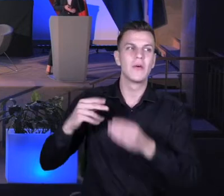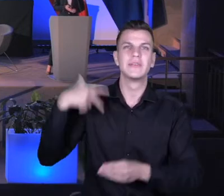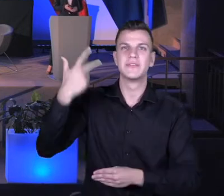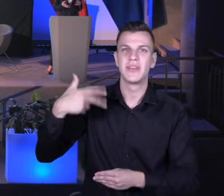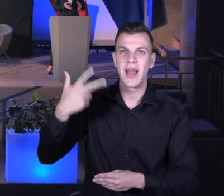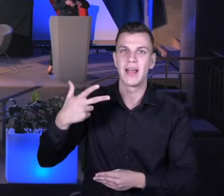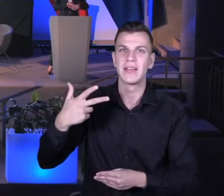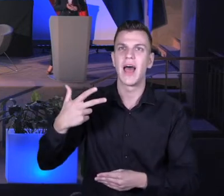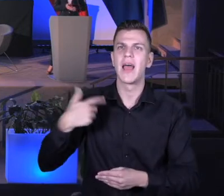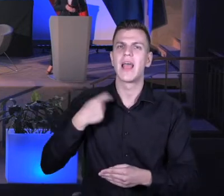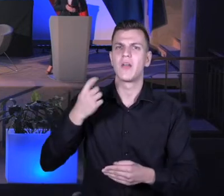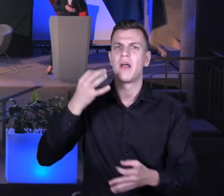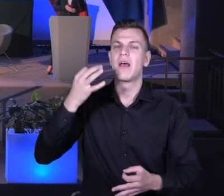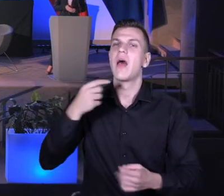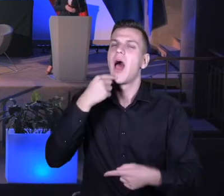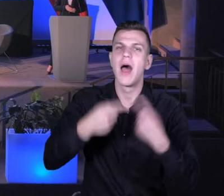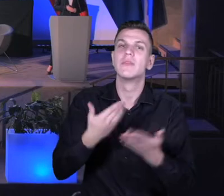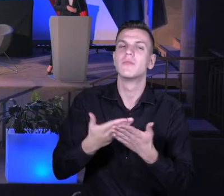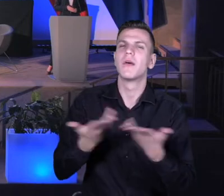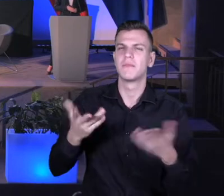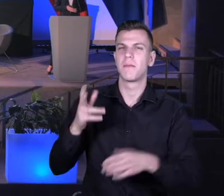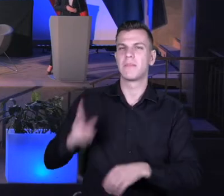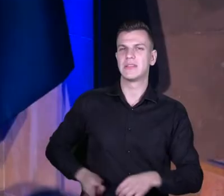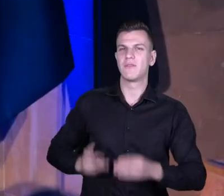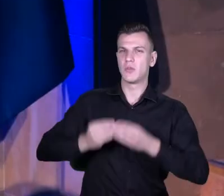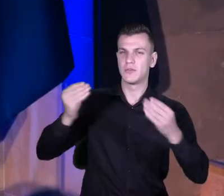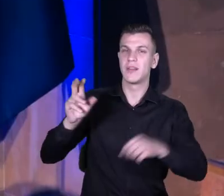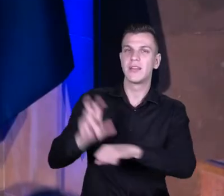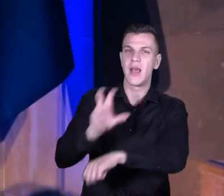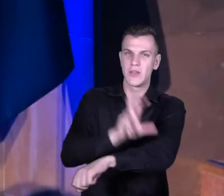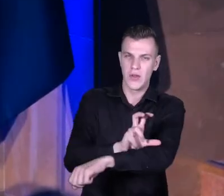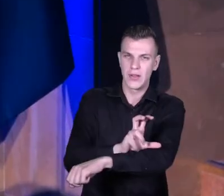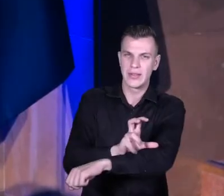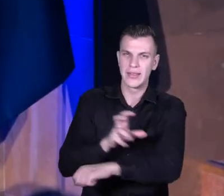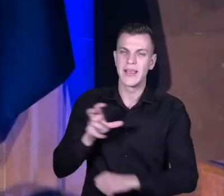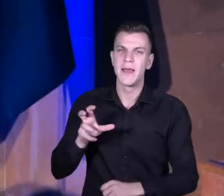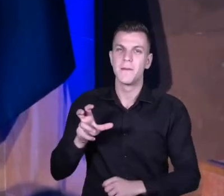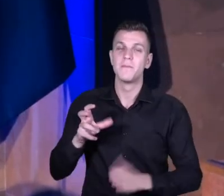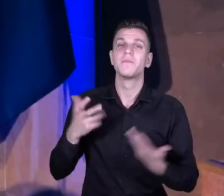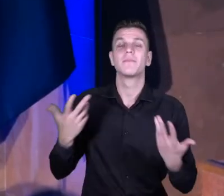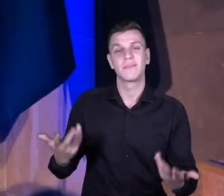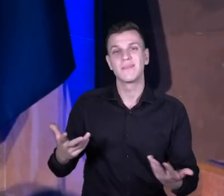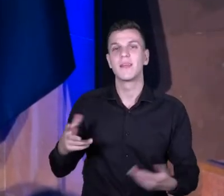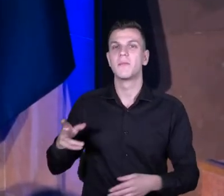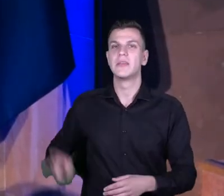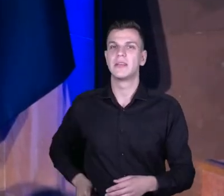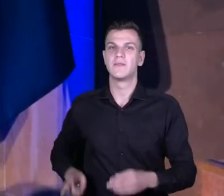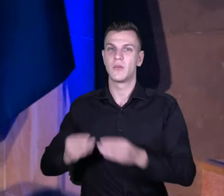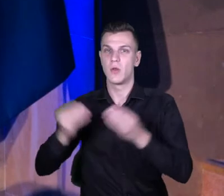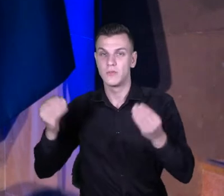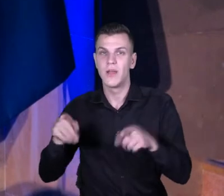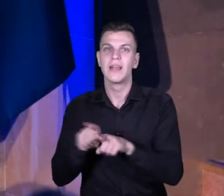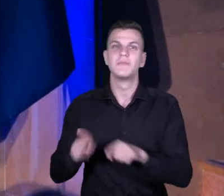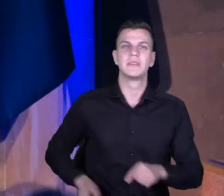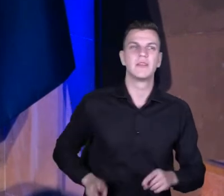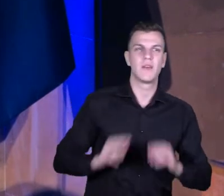nazwa się zmieniała, ale obecnie Ministerstwo Rozwoju i Technologii. I rzeczywiście zarówno w przypadku Ministerstwa Rozwoju, jak i Ministerstwa Edukacji